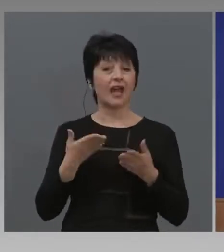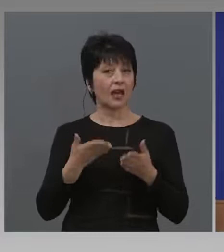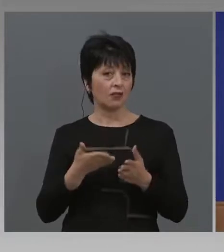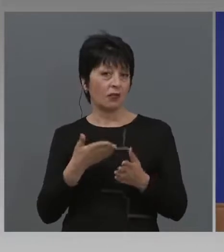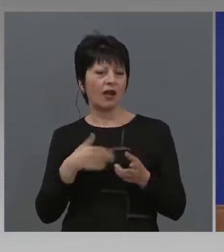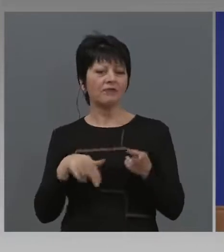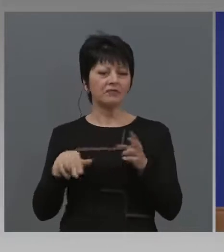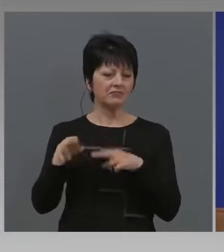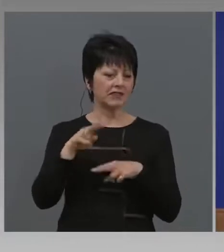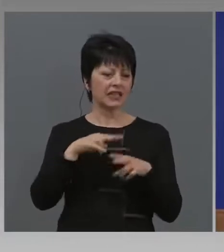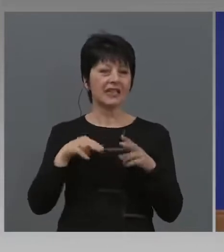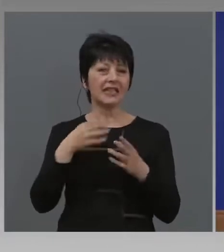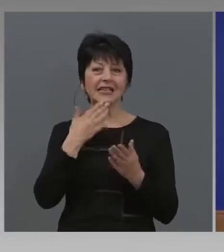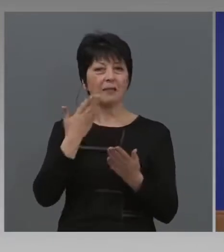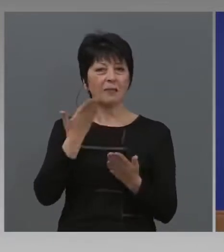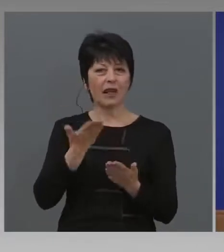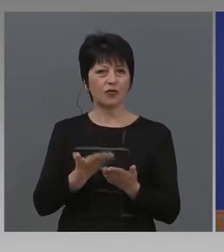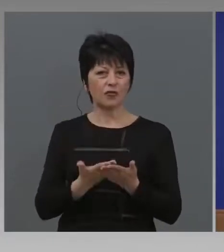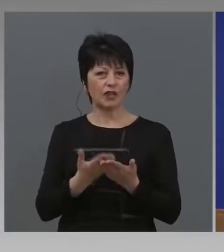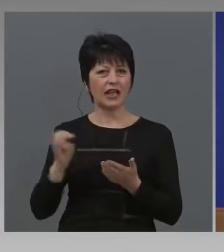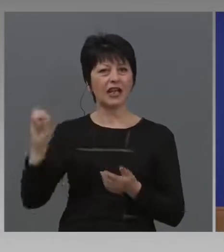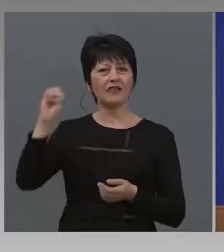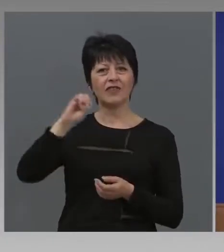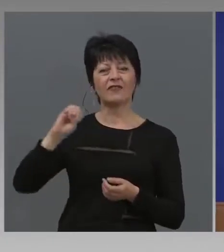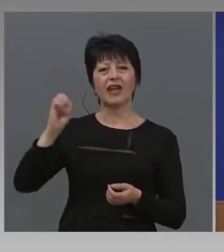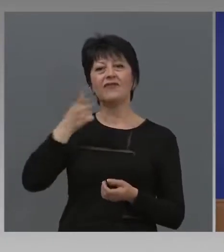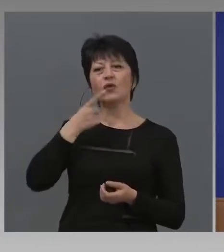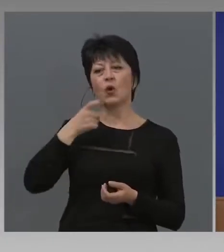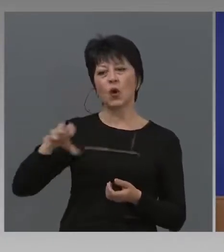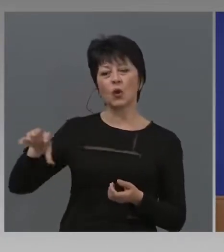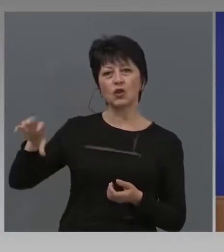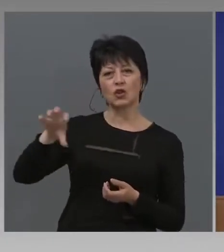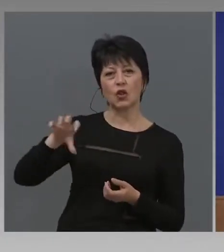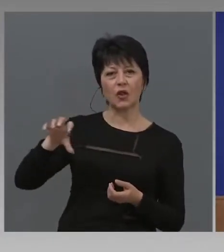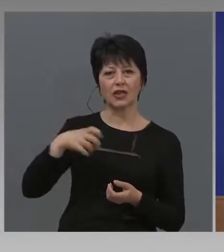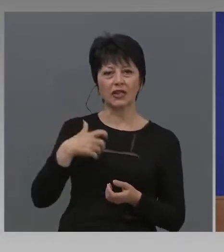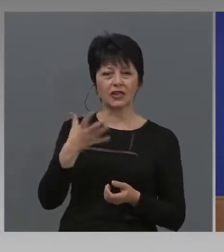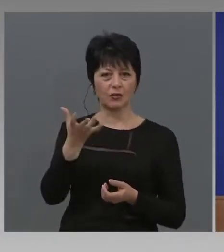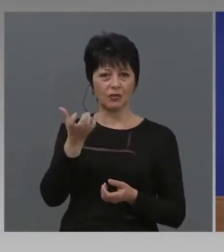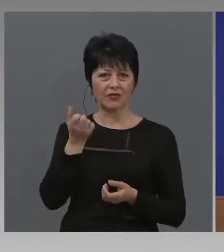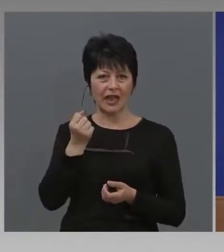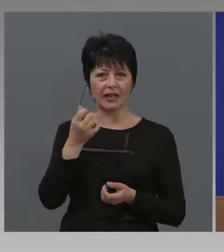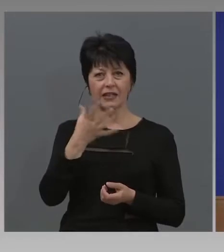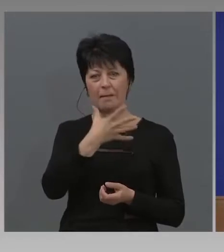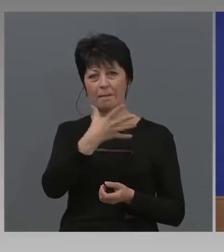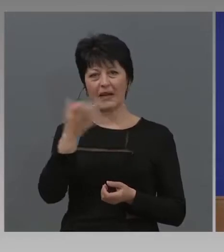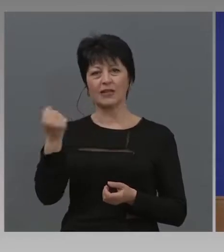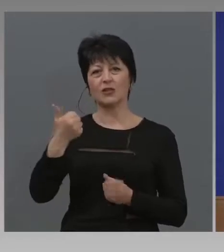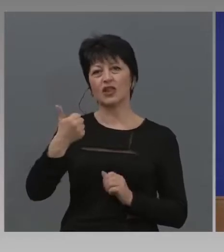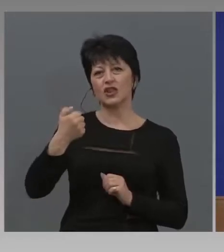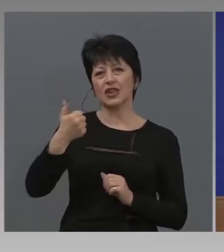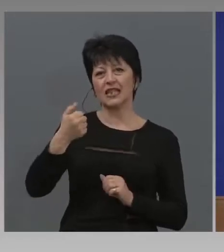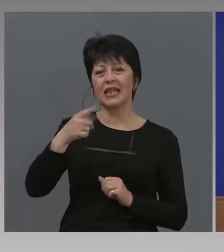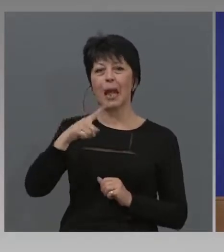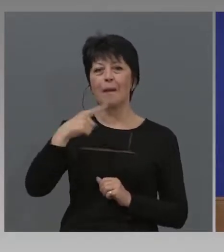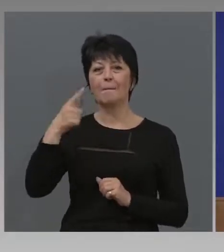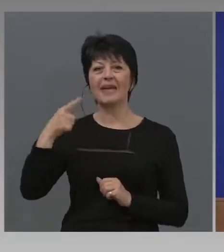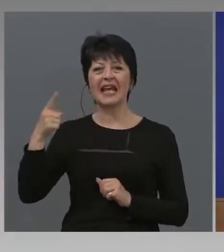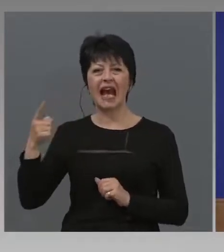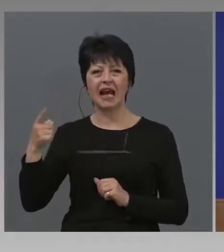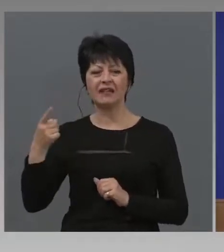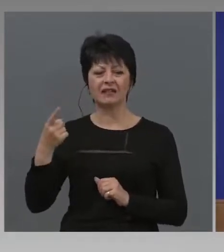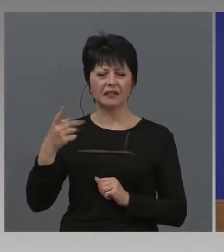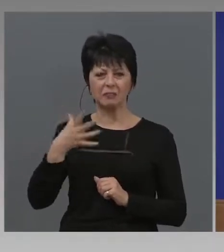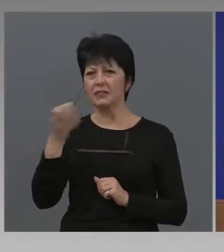това предложение, което в еврозоната пред няколко дин изяха за 560 милиарда евро, 560